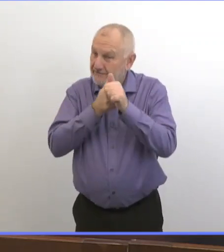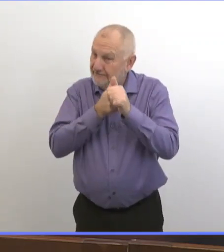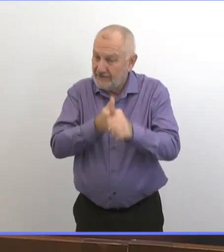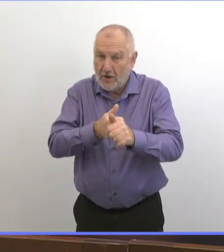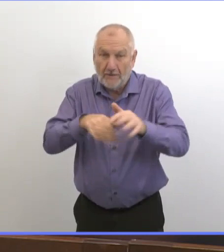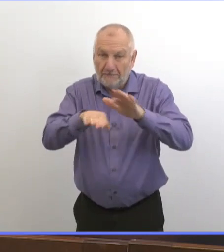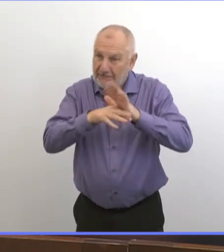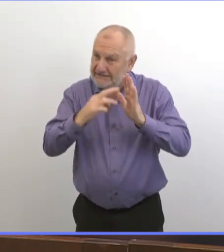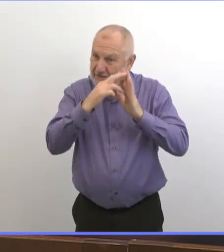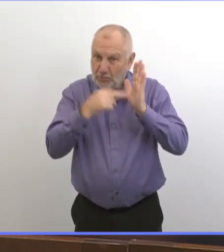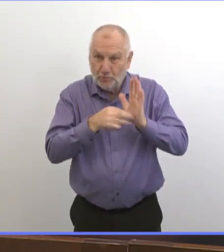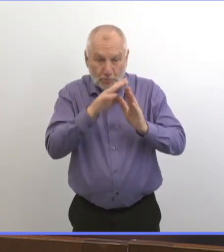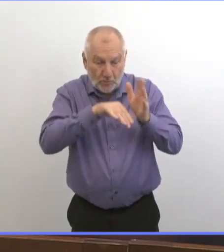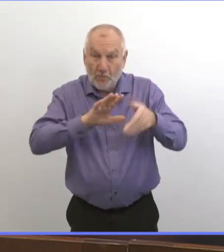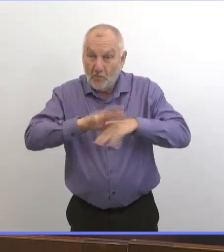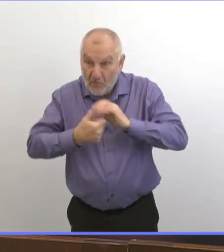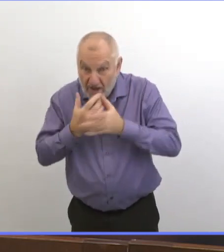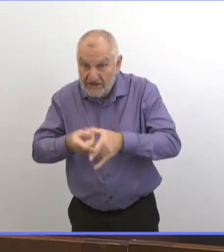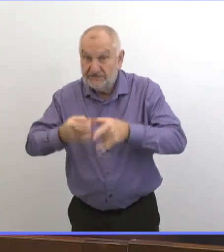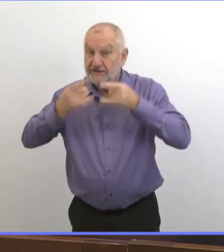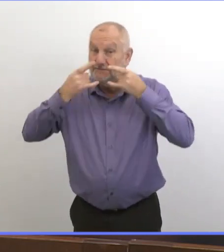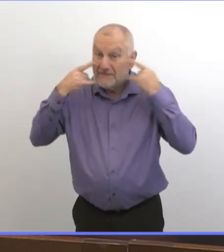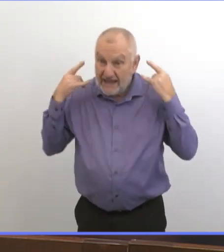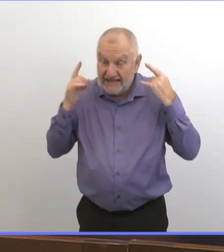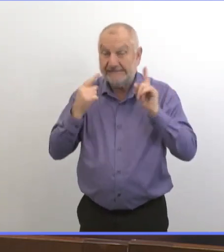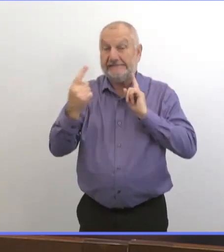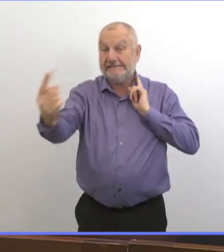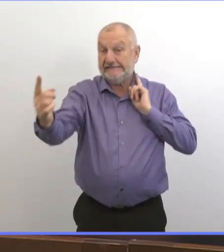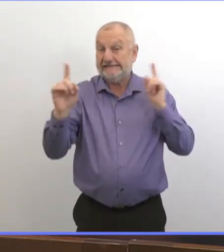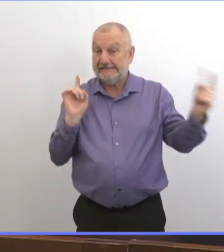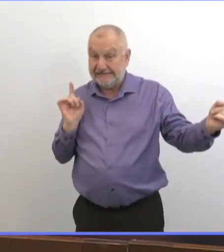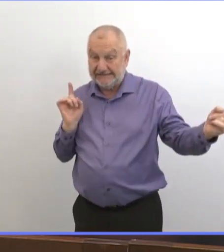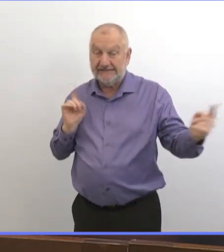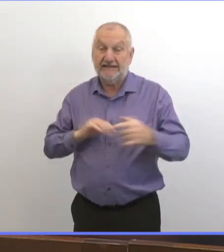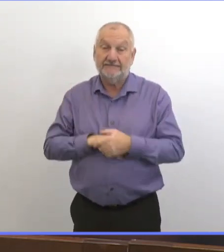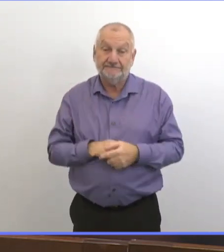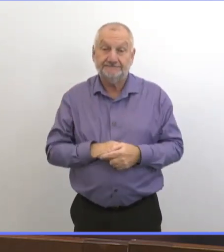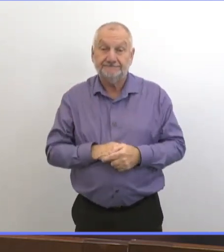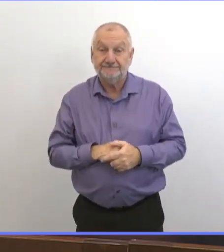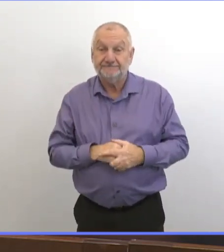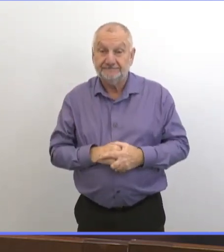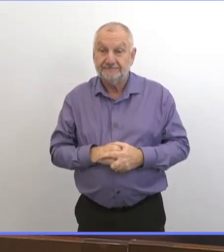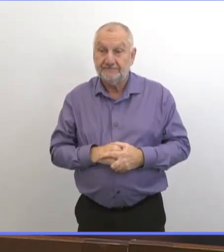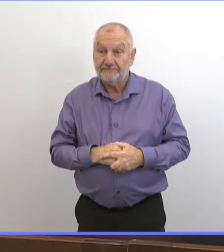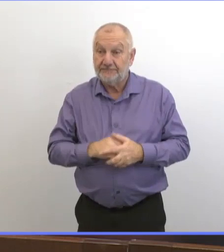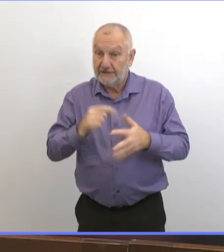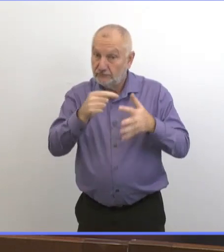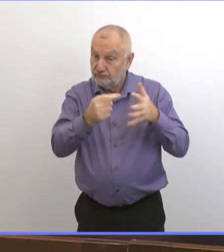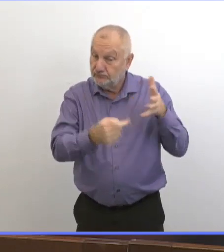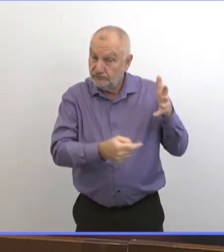fondamentaux. Lavez-vous les mains, portez un masque, respectez les distances de deux mètres.